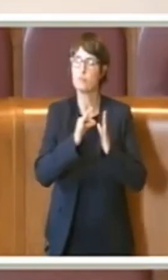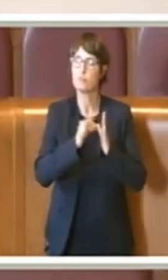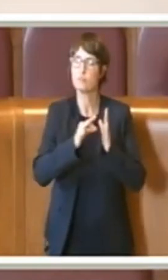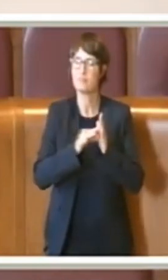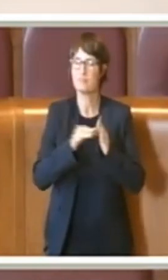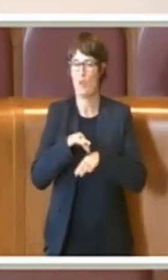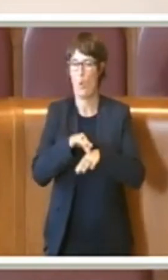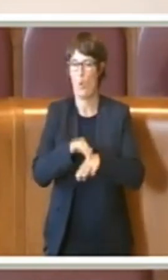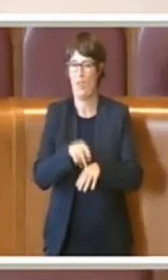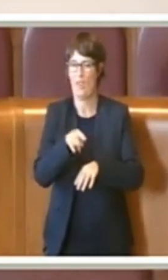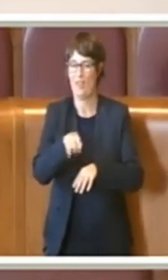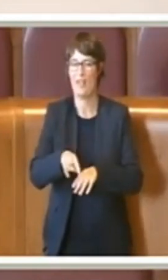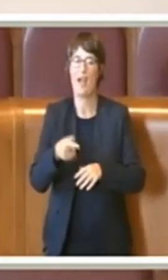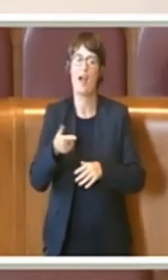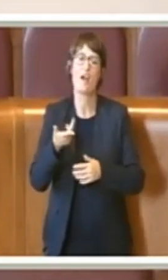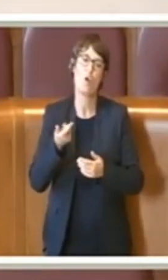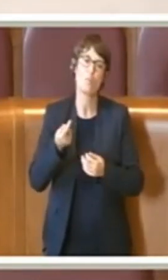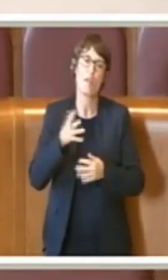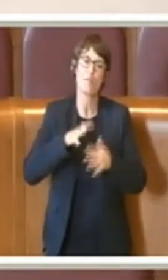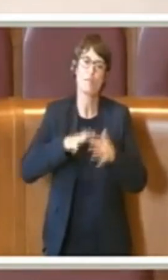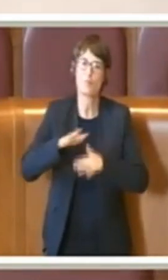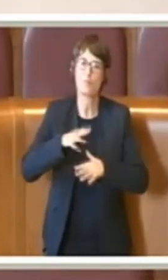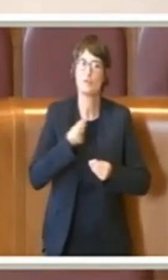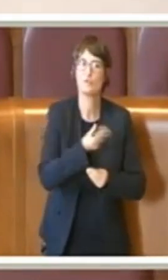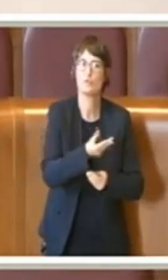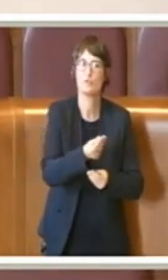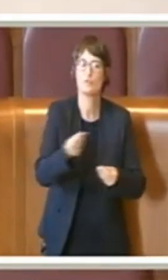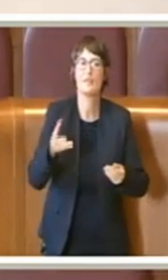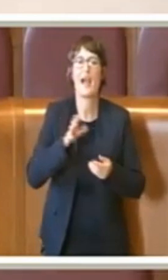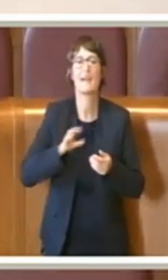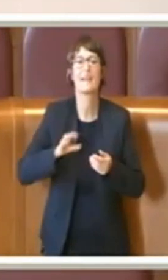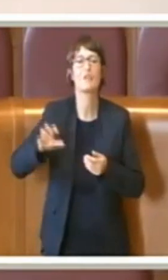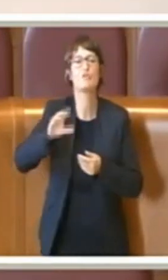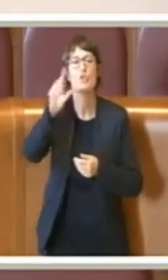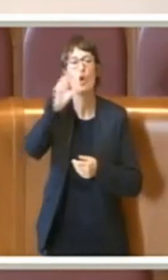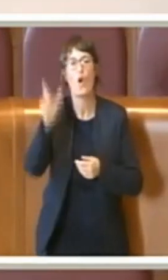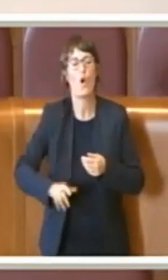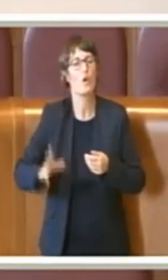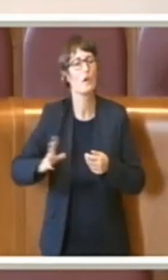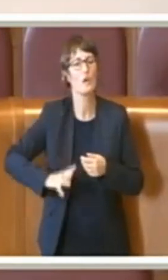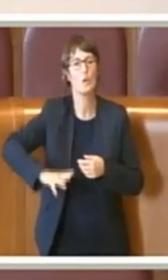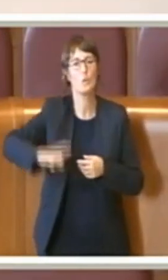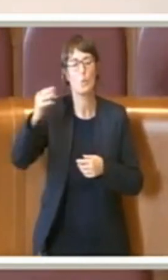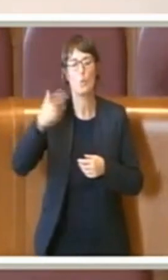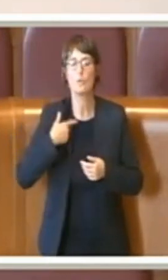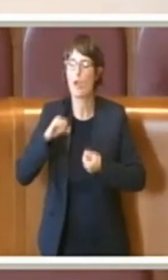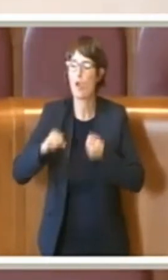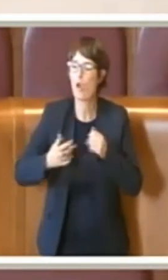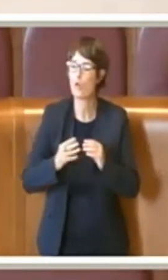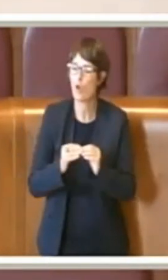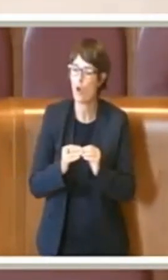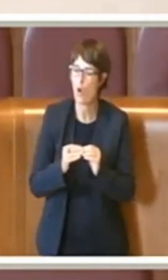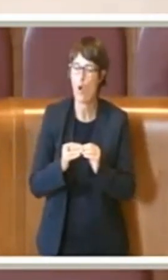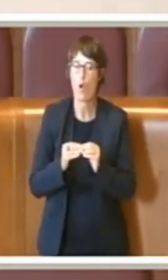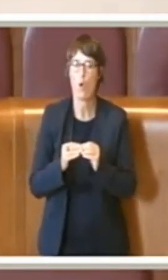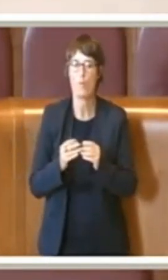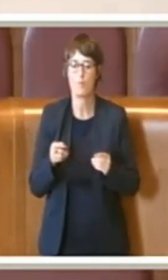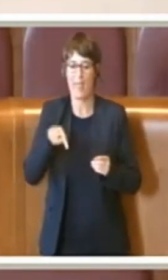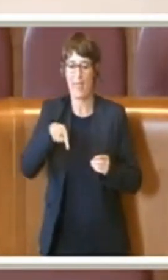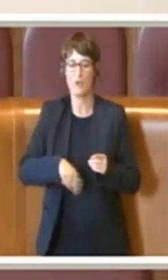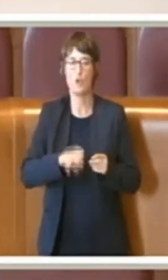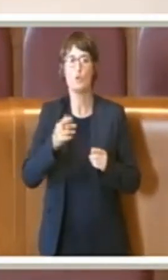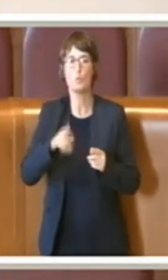istruzioni da dare a tutte le Regioni su come comportarsi nel breve e nel lungo periodo su questo